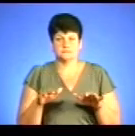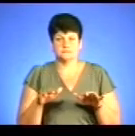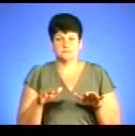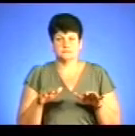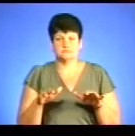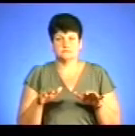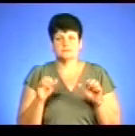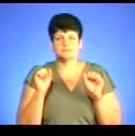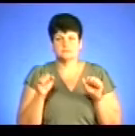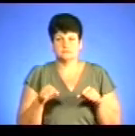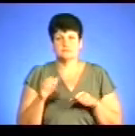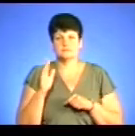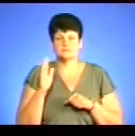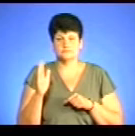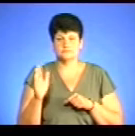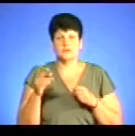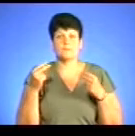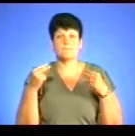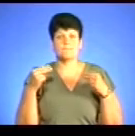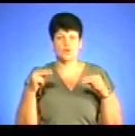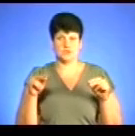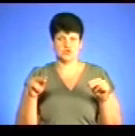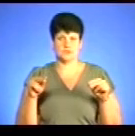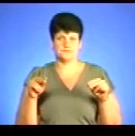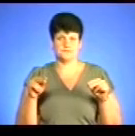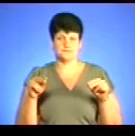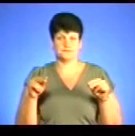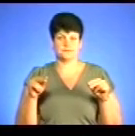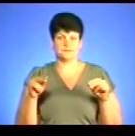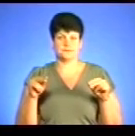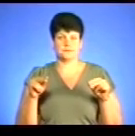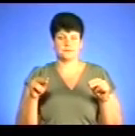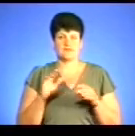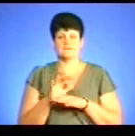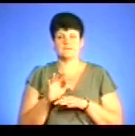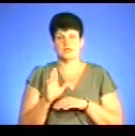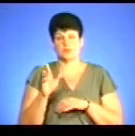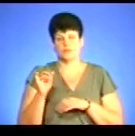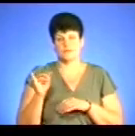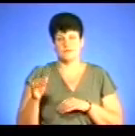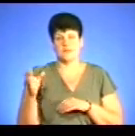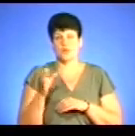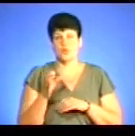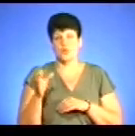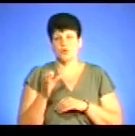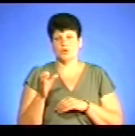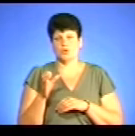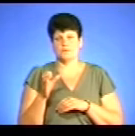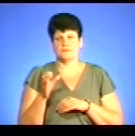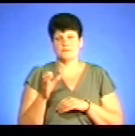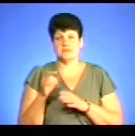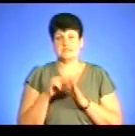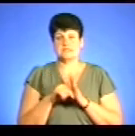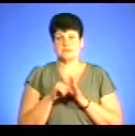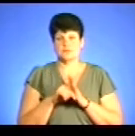Може бути продаж певних виробів з